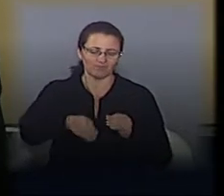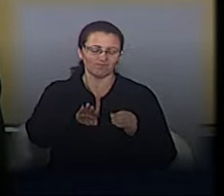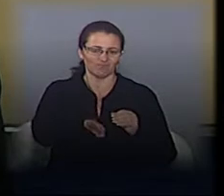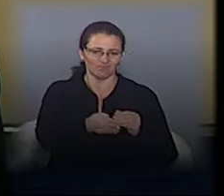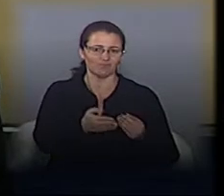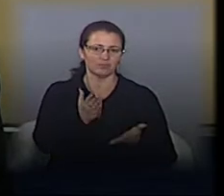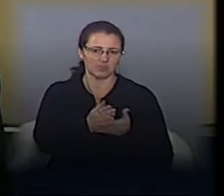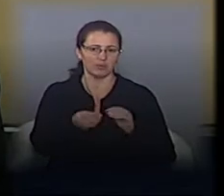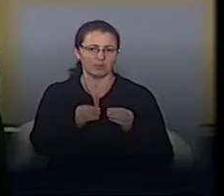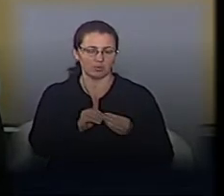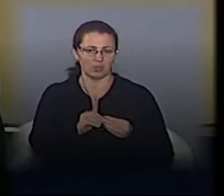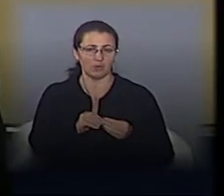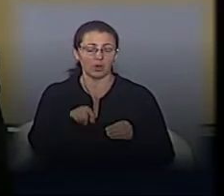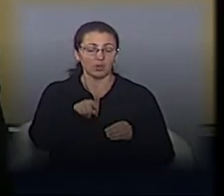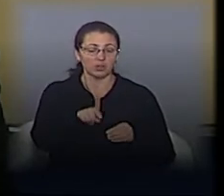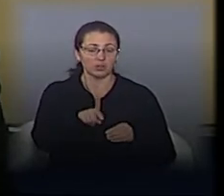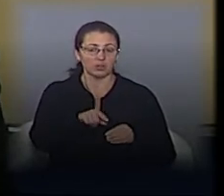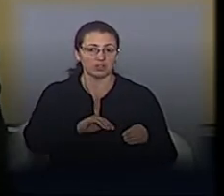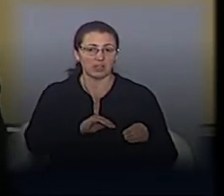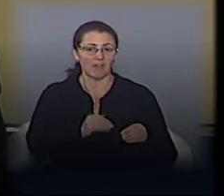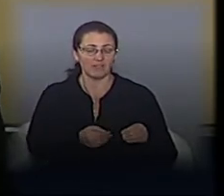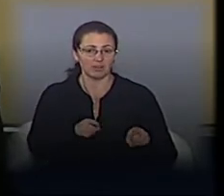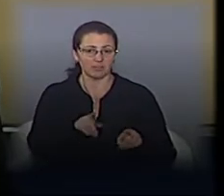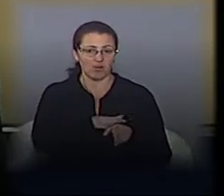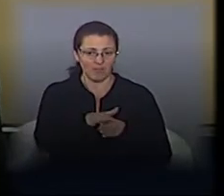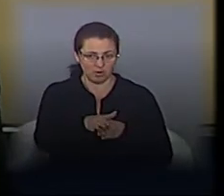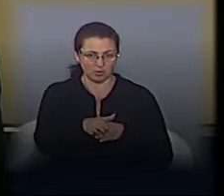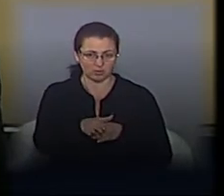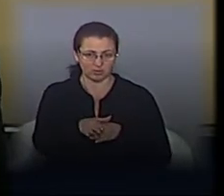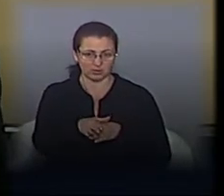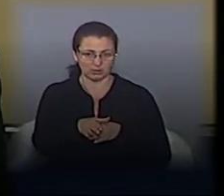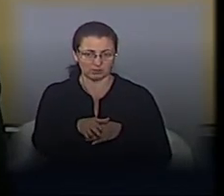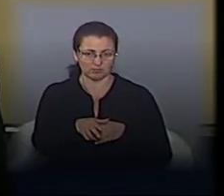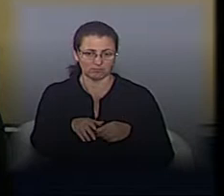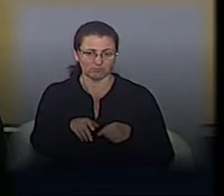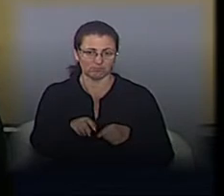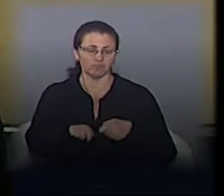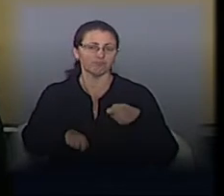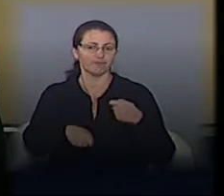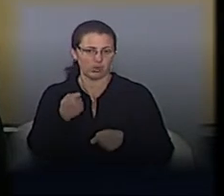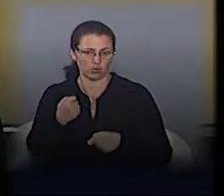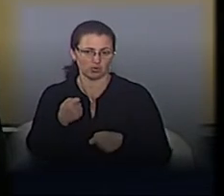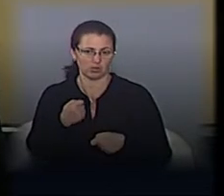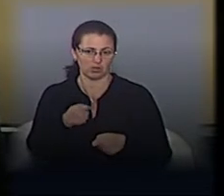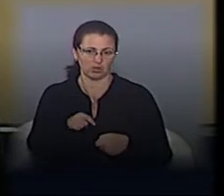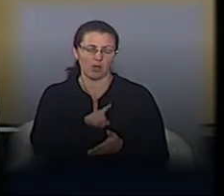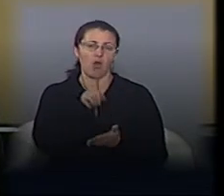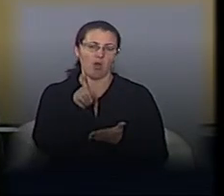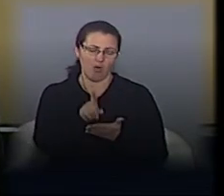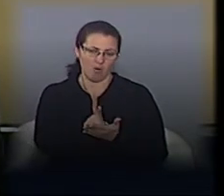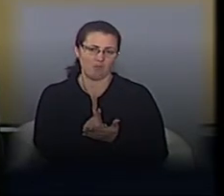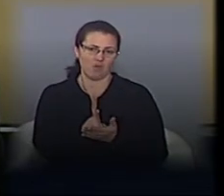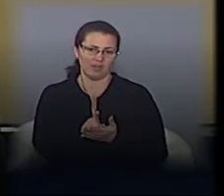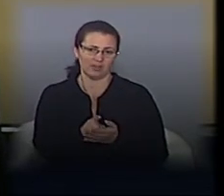ми, це той підрядник, який виконує ті роботи, буде усувати за власні кошти. По вулиці Городській є дійсно проблеми. На жаль,